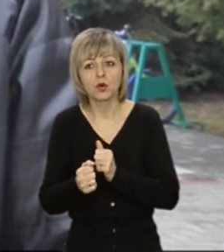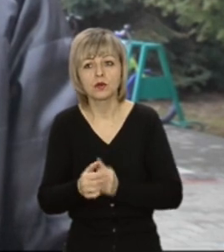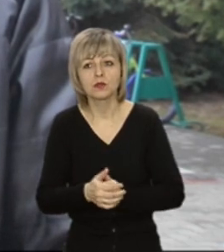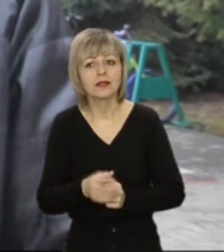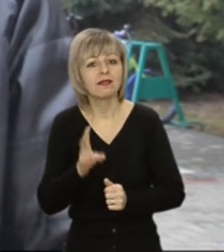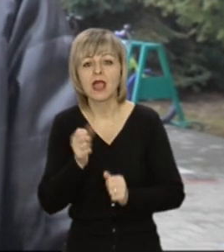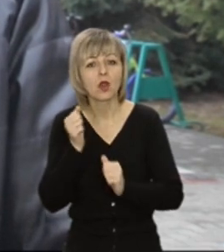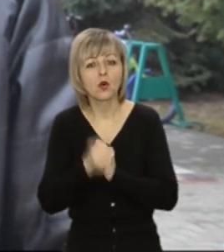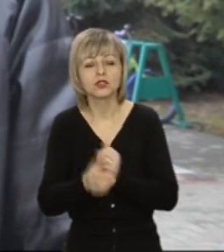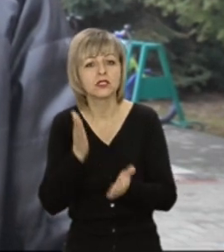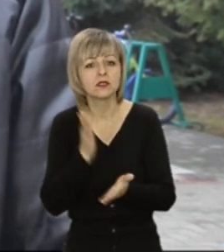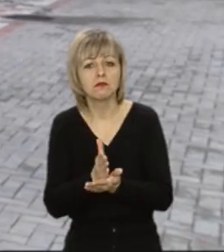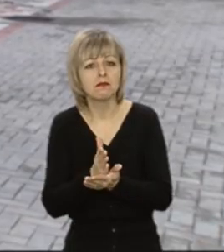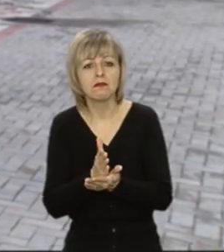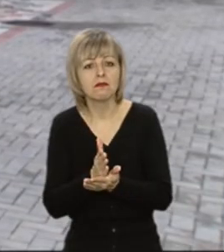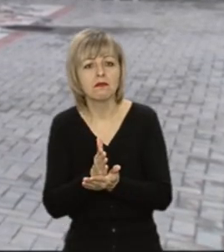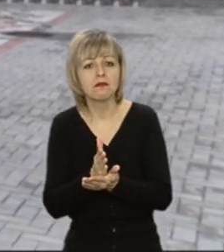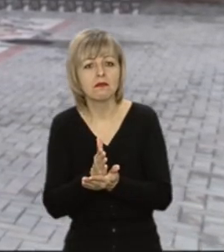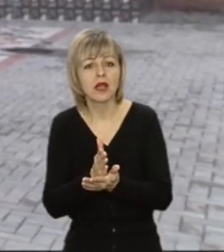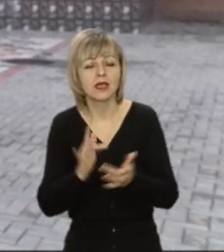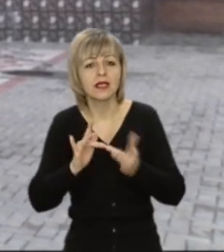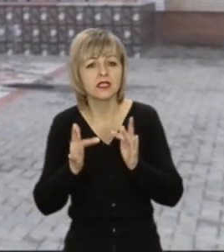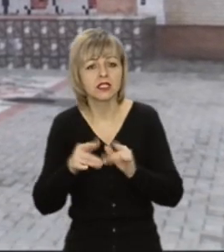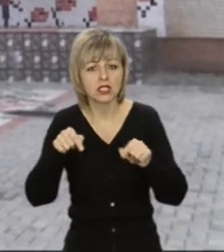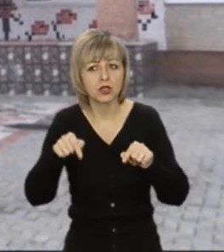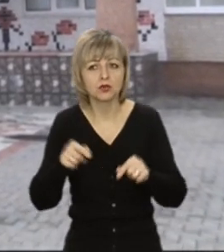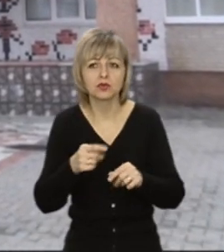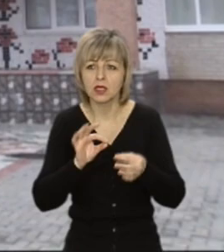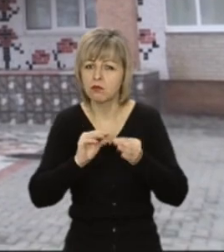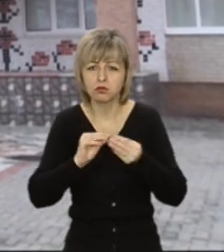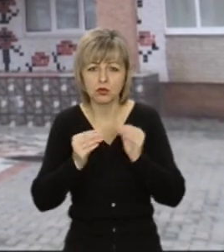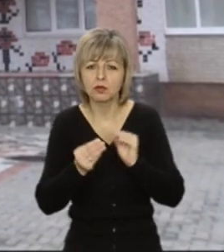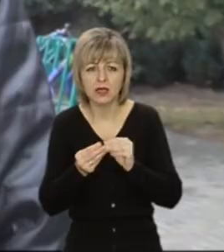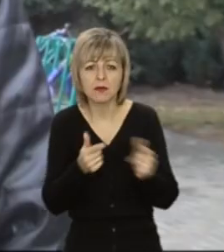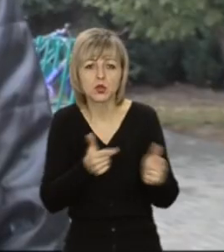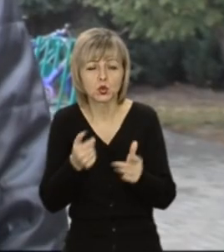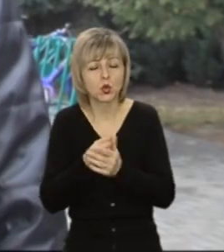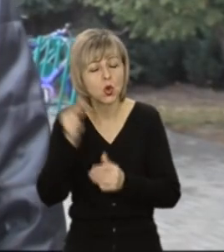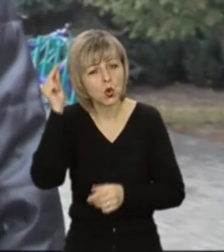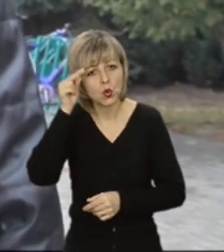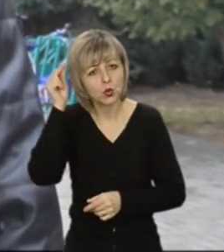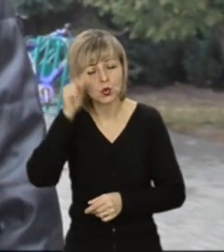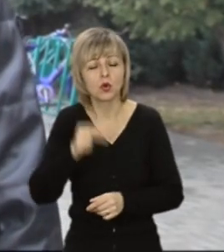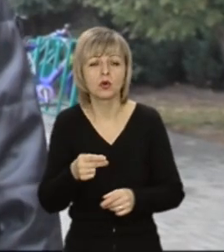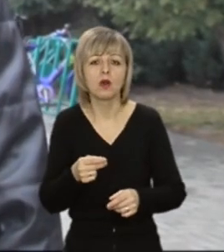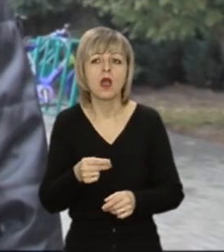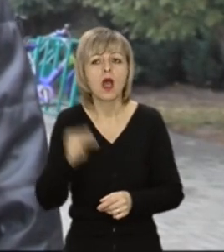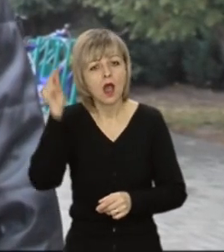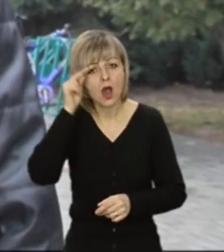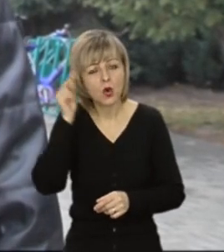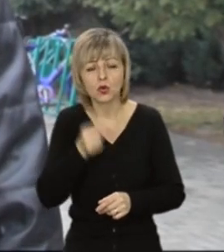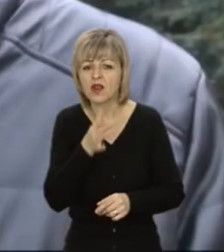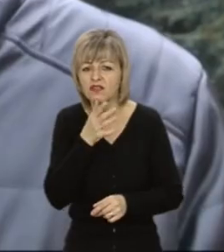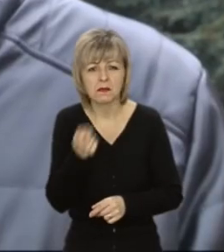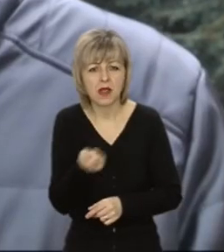через те, що тільки один провайдер. Виникають проблеми із налаштуванням до уроку, тому що це ми маємо робити вчасно, так як урок триває